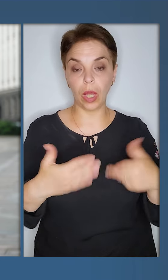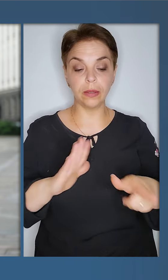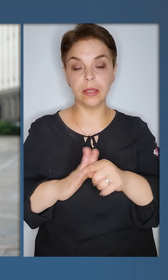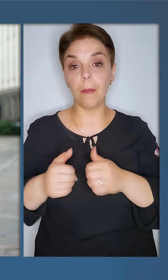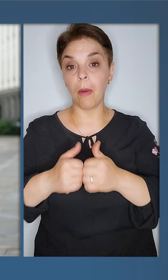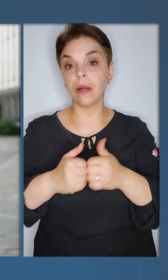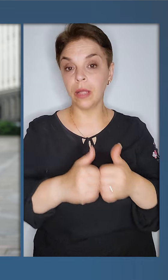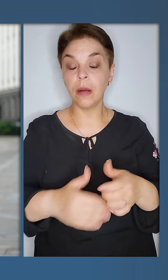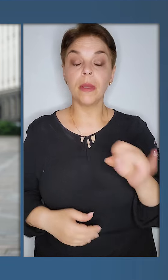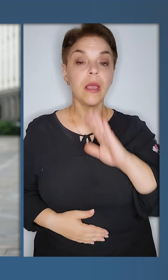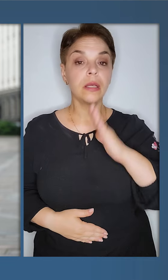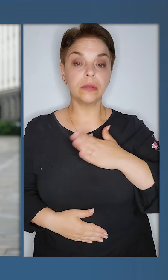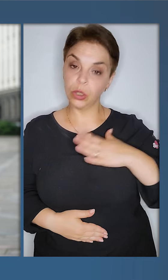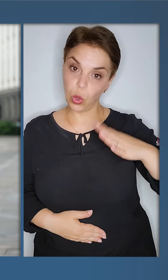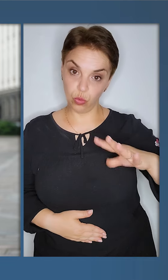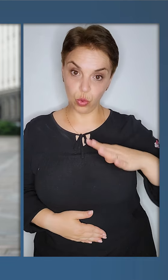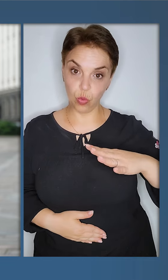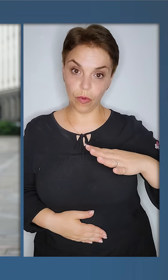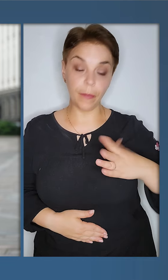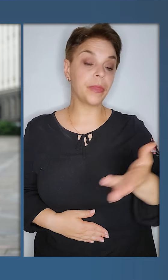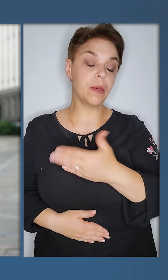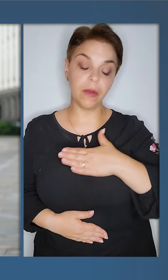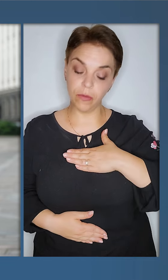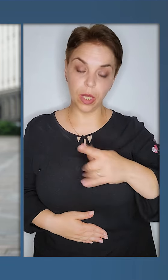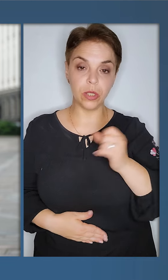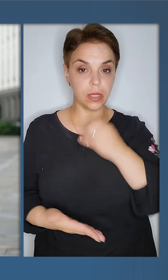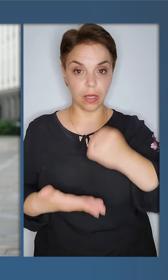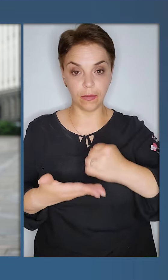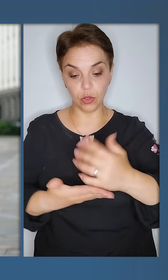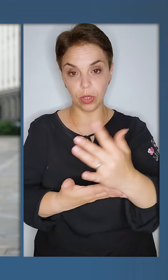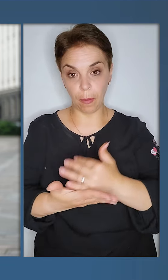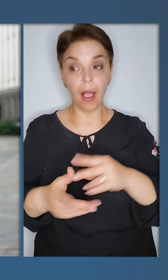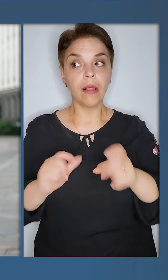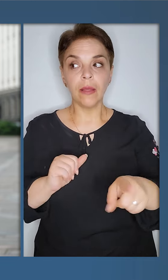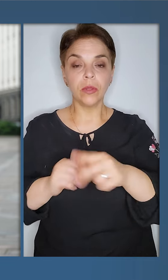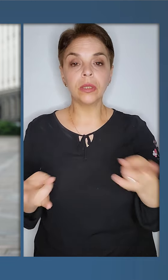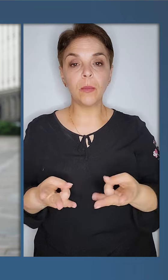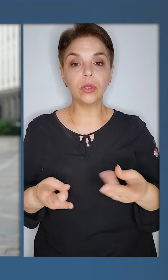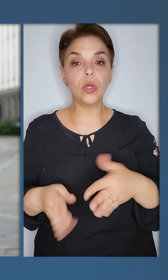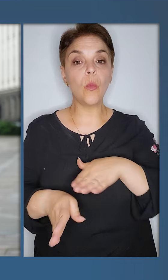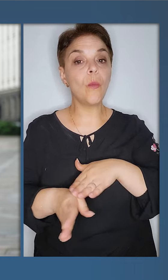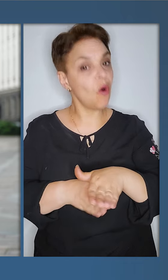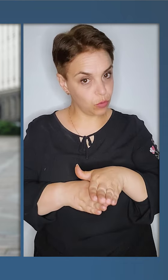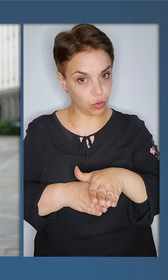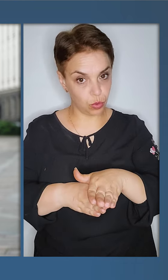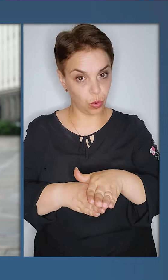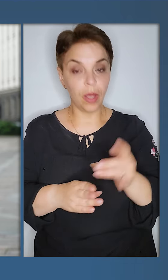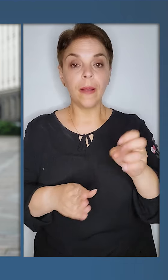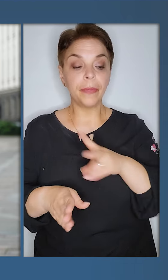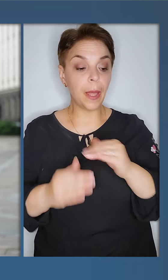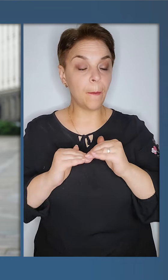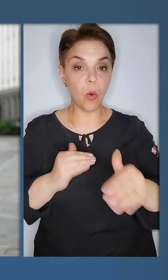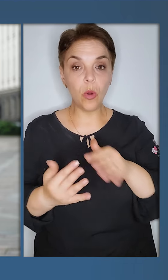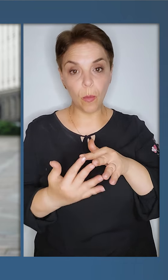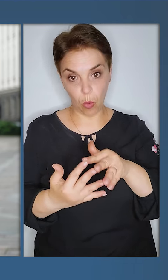контакти з партнерами і наші очікування. Ми вдячні за затверджені пакети, але вони нам потрібні повністю